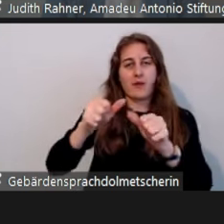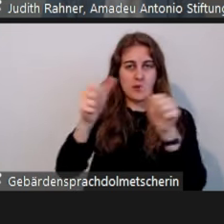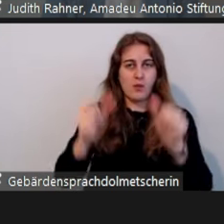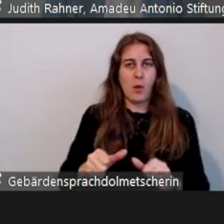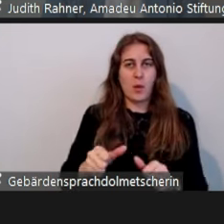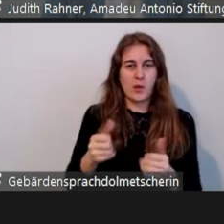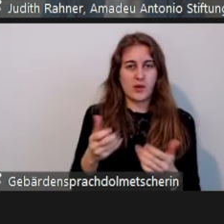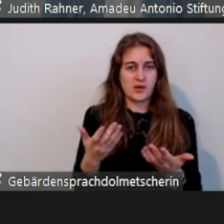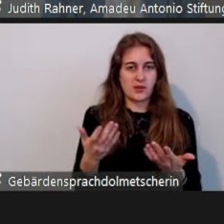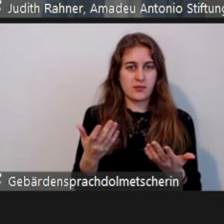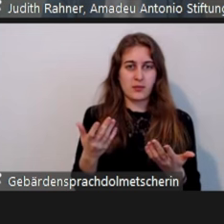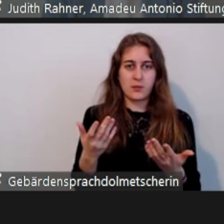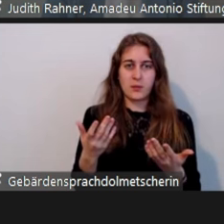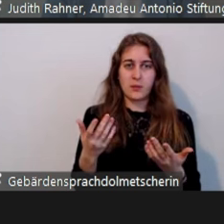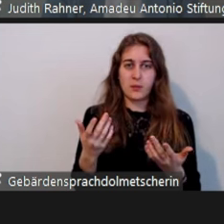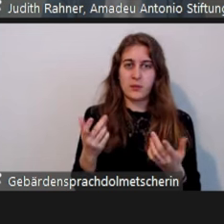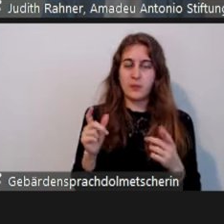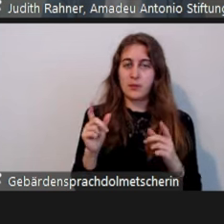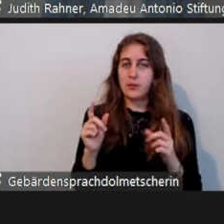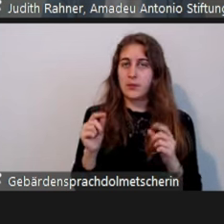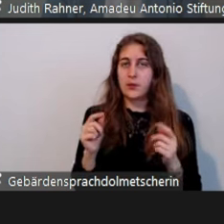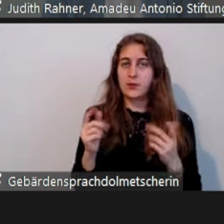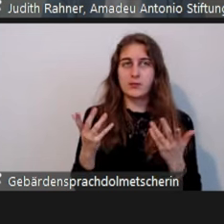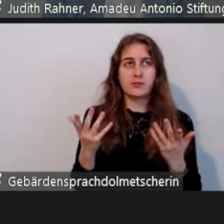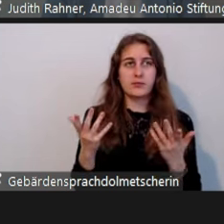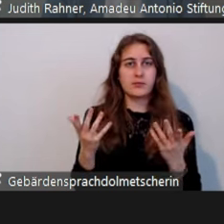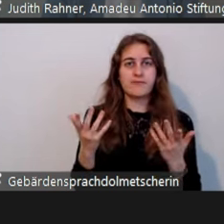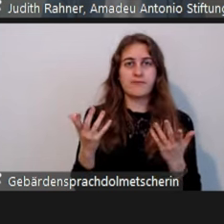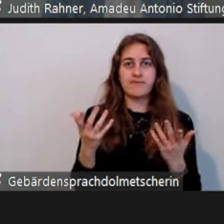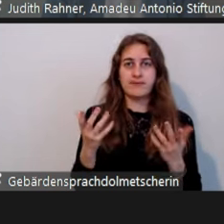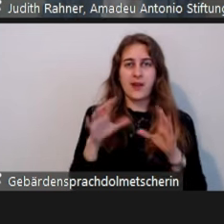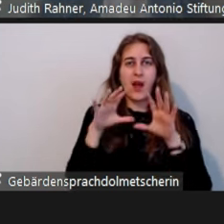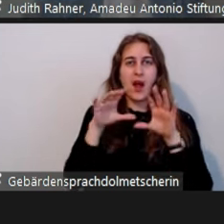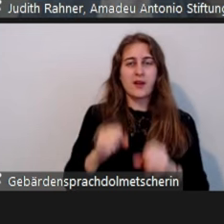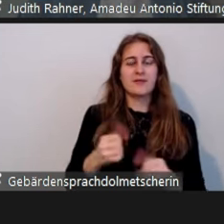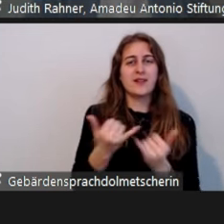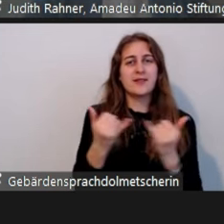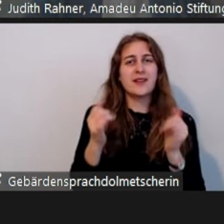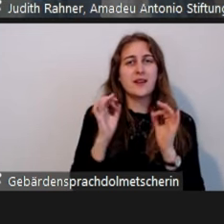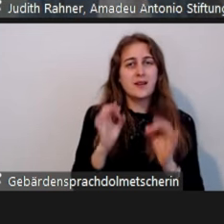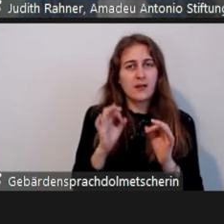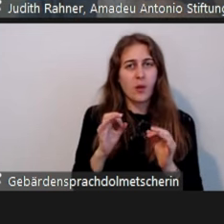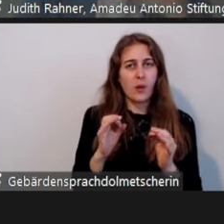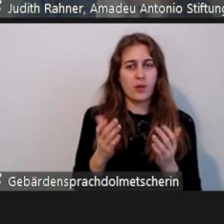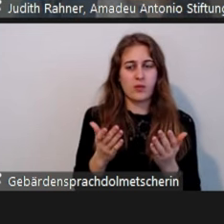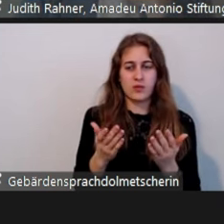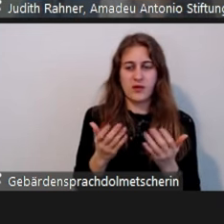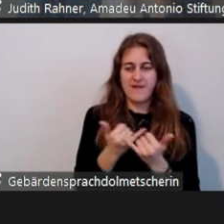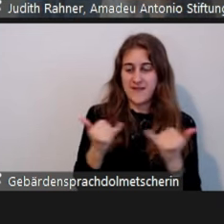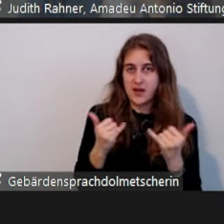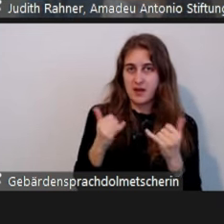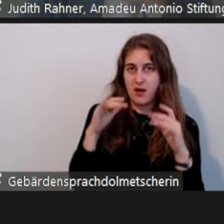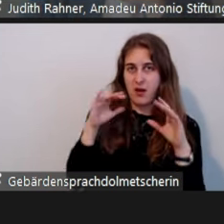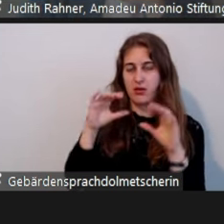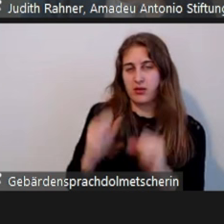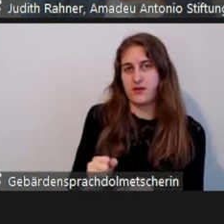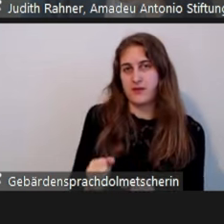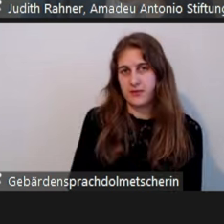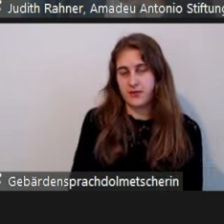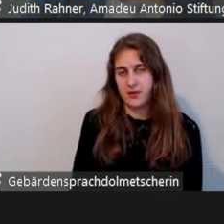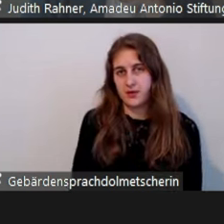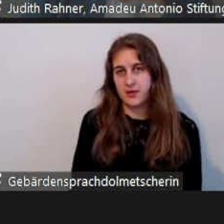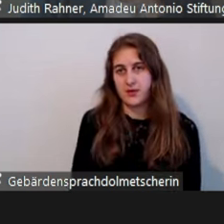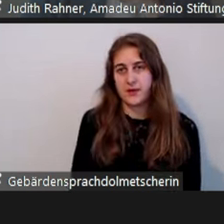sozusagen die, wie entfaltet sich der Angriff oder was wird genutzt, um quasi die